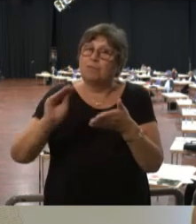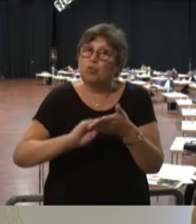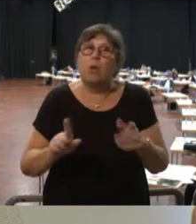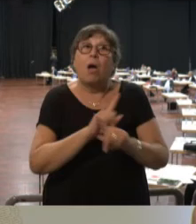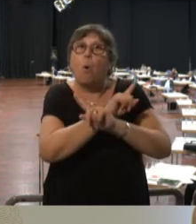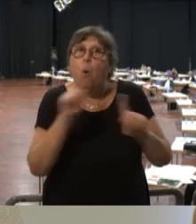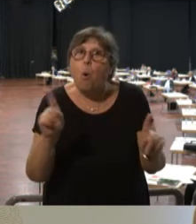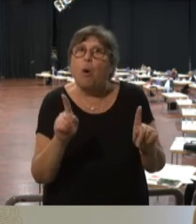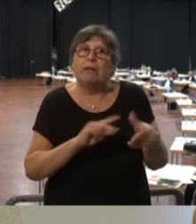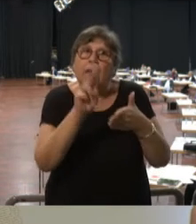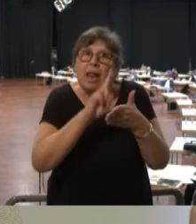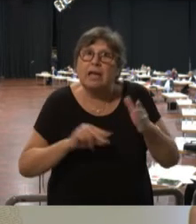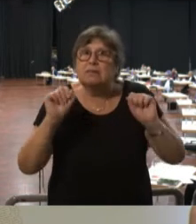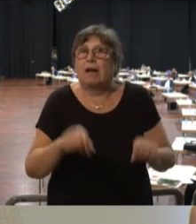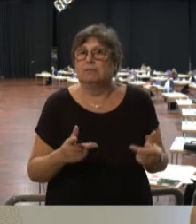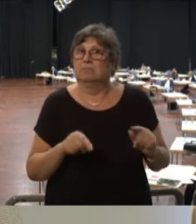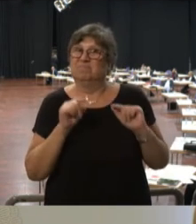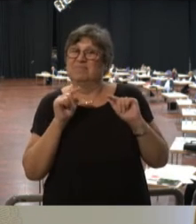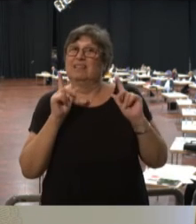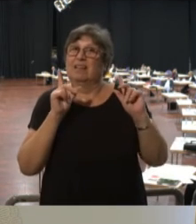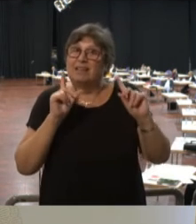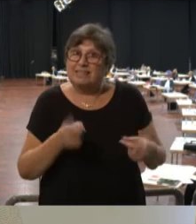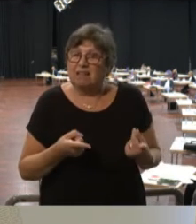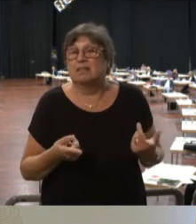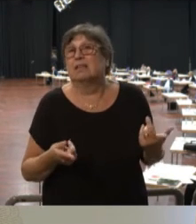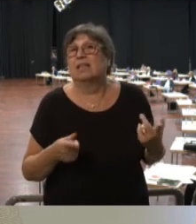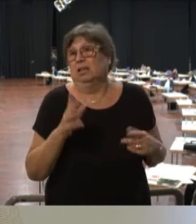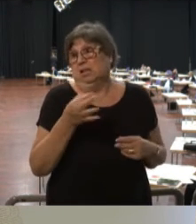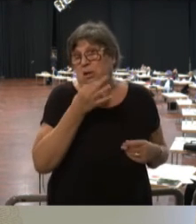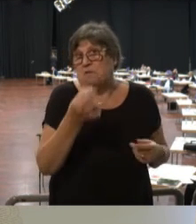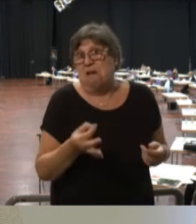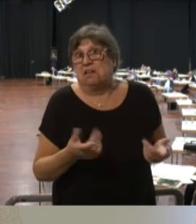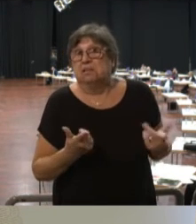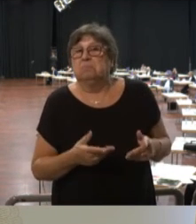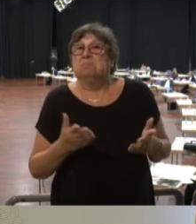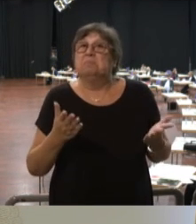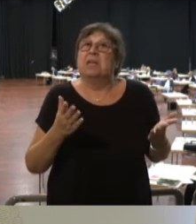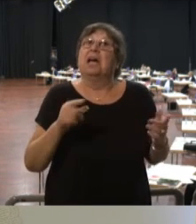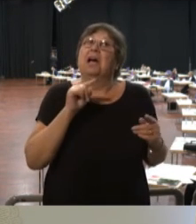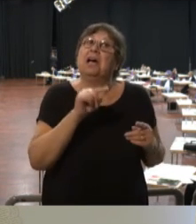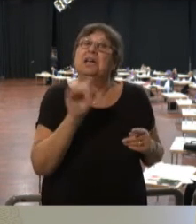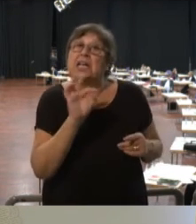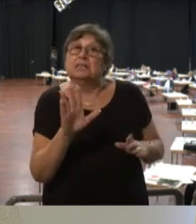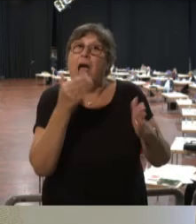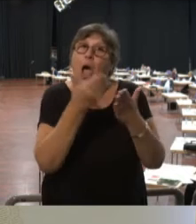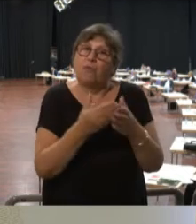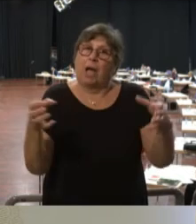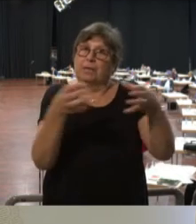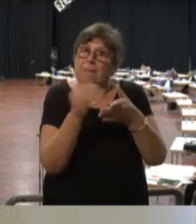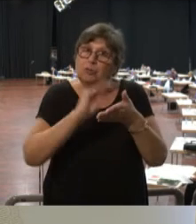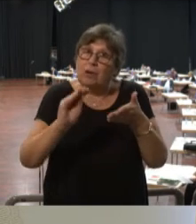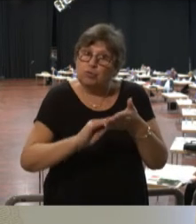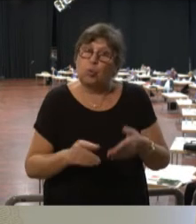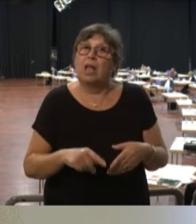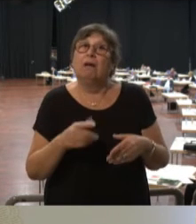ohne lesen zu können. So, und dann ist natürlich die Frage, ist es die Aufgabe der Gemeinschaftsschule, den